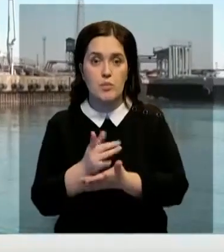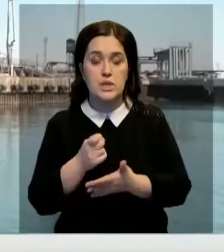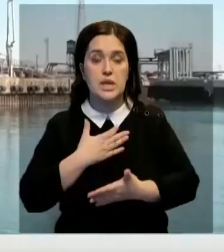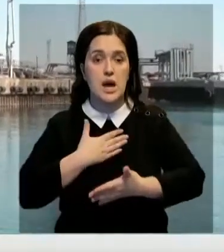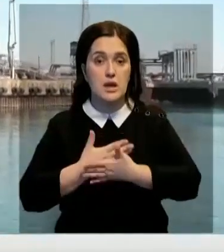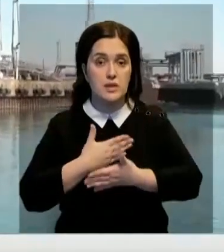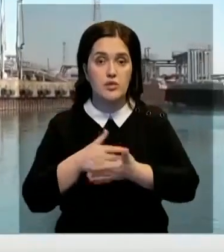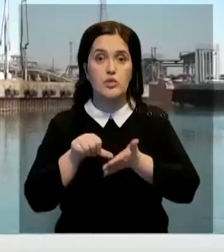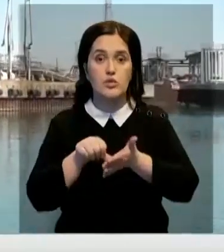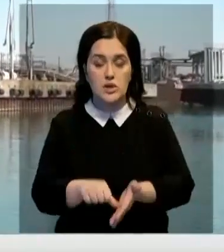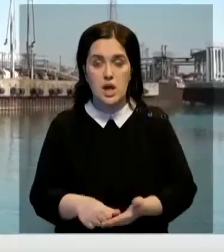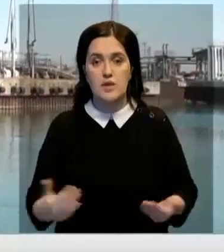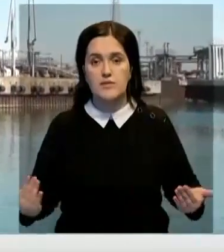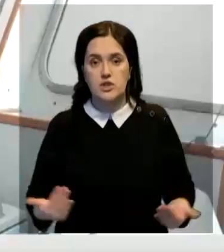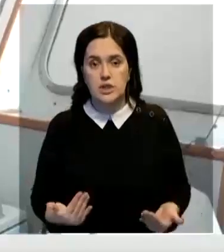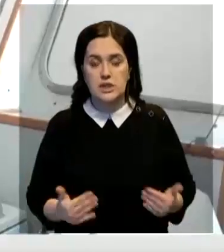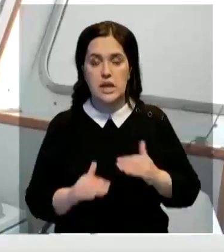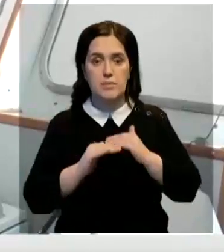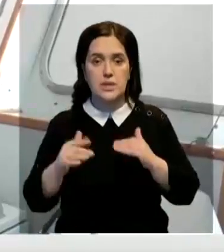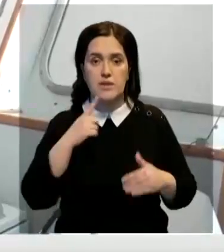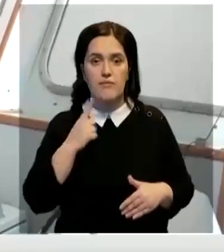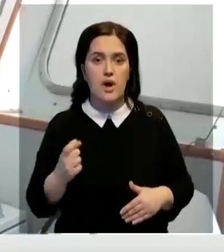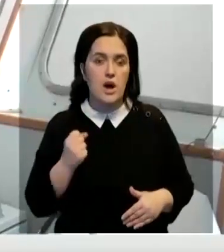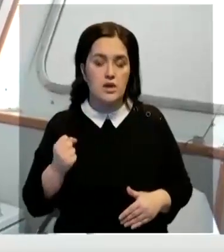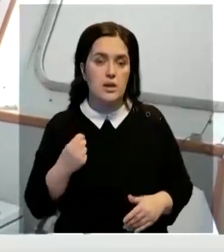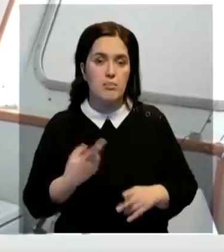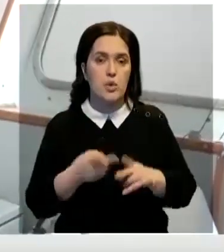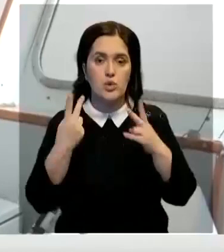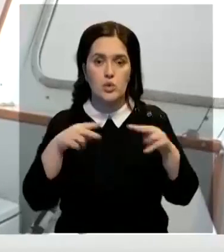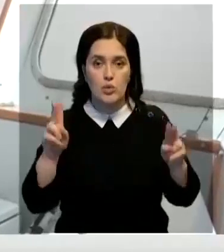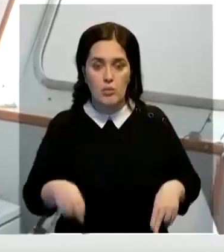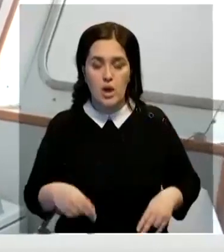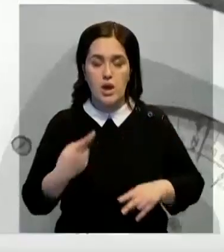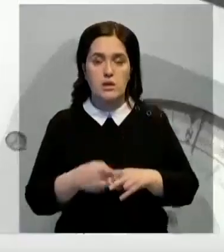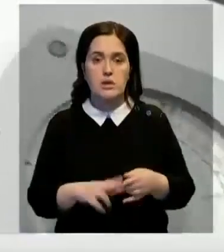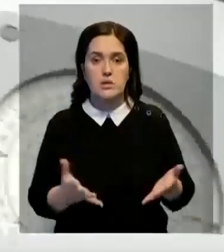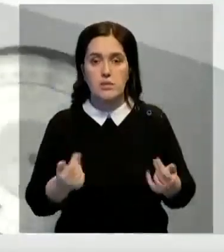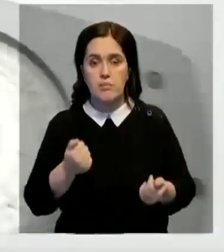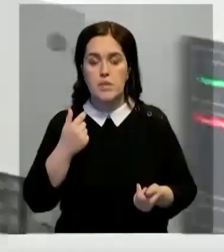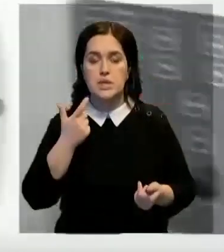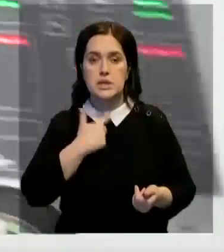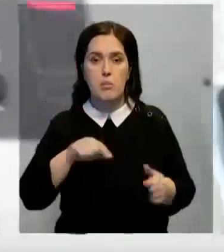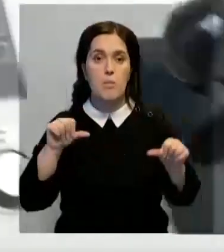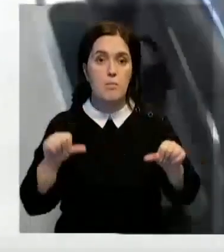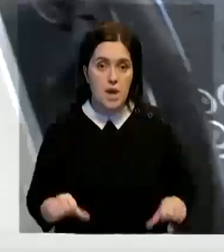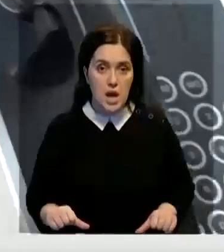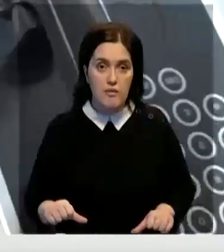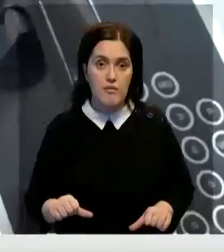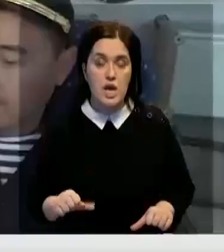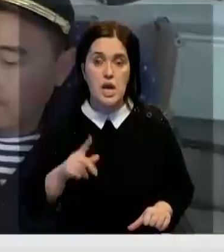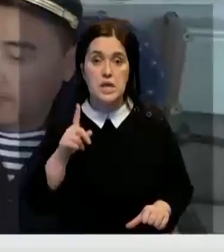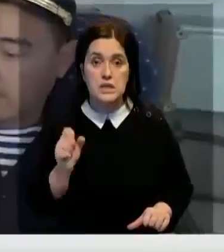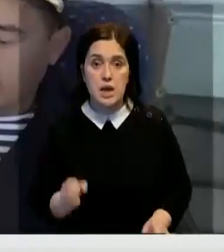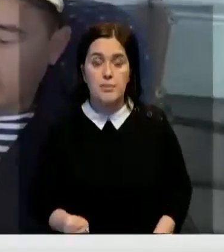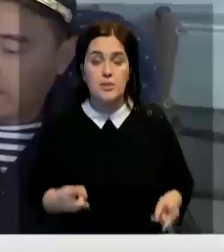активное участие в жизни местного военно-патриотического клуба. Собственно, этим и заработал себе право быть на судне. За браконьерами